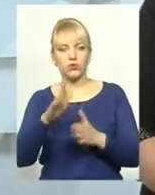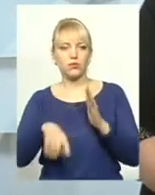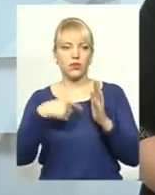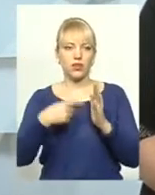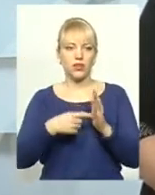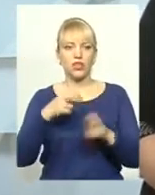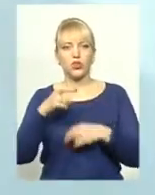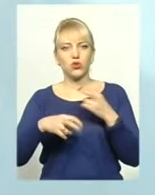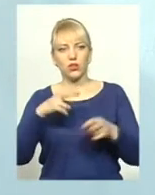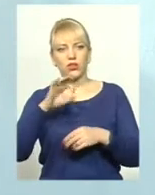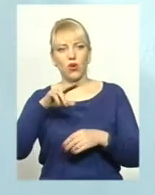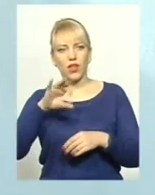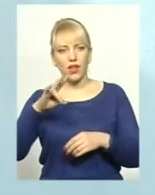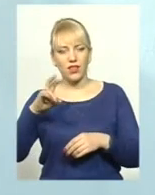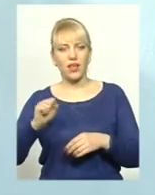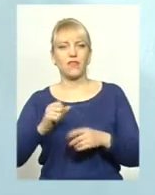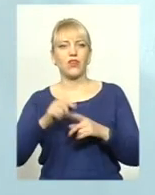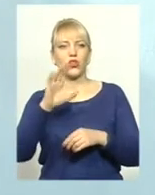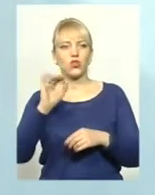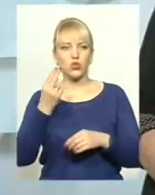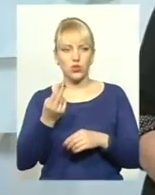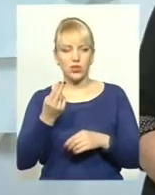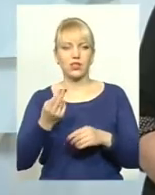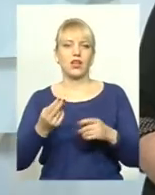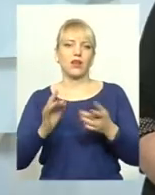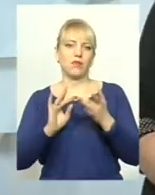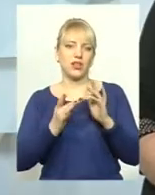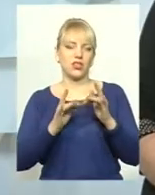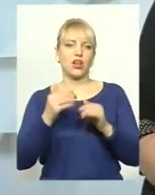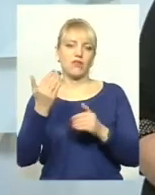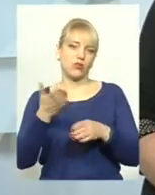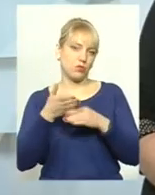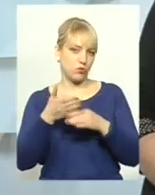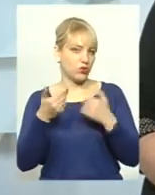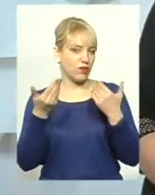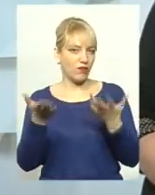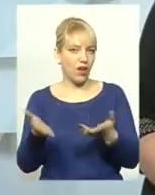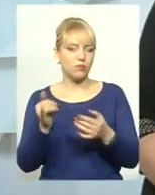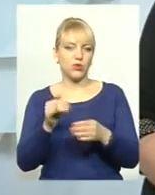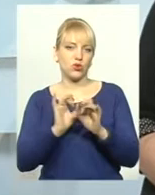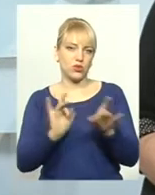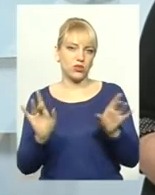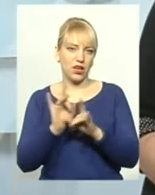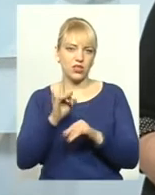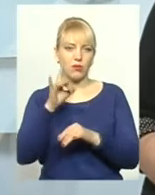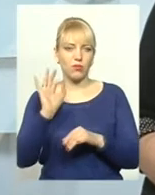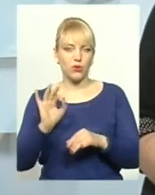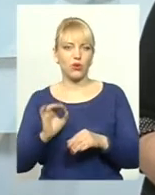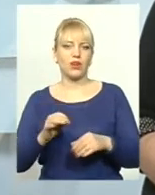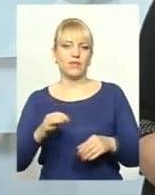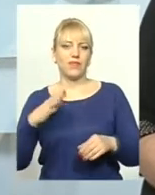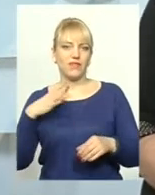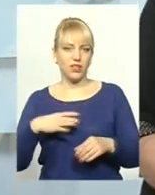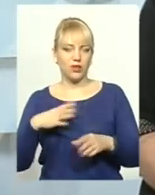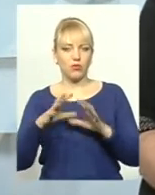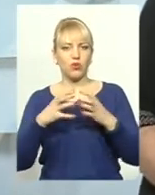шукаєте пані Олену в соціальних мережах, вона завжди радо допоможе і розкаже про витримку тварин.